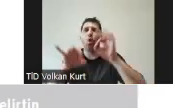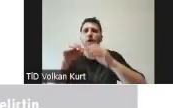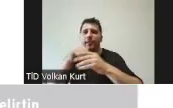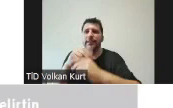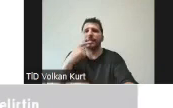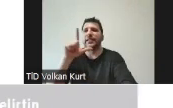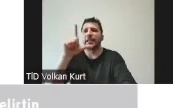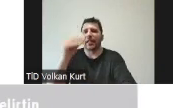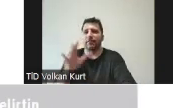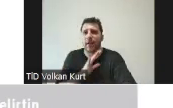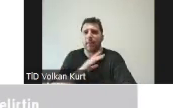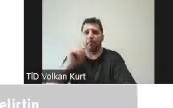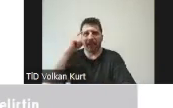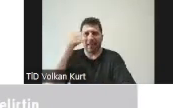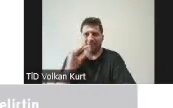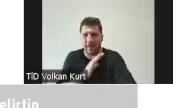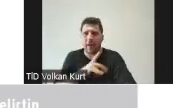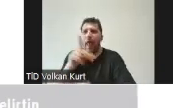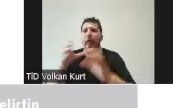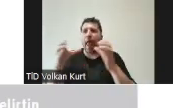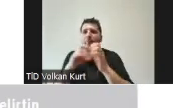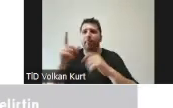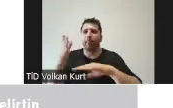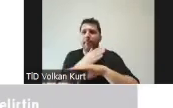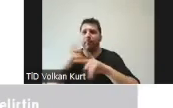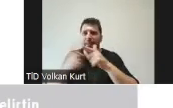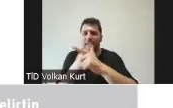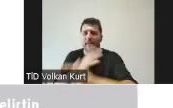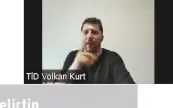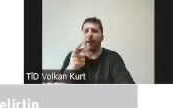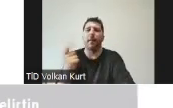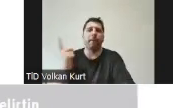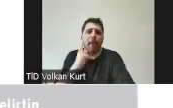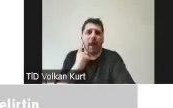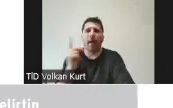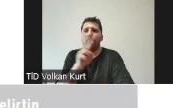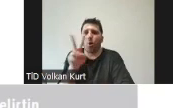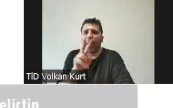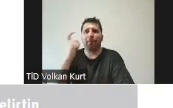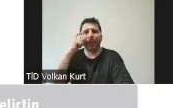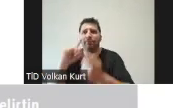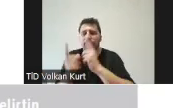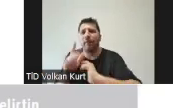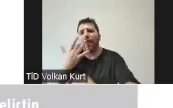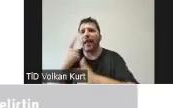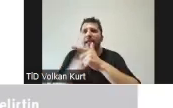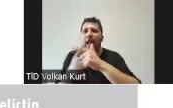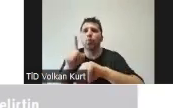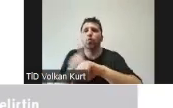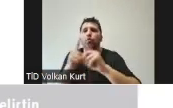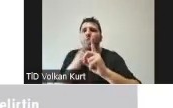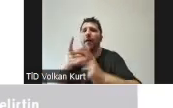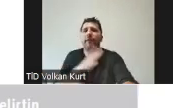ihtiyacımız olan bilgiler oluyor. Ekipman kiralıyorsanız işte marka model bilgileri gibi veya kiralama süresini ne kadar